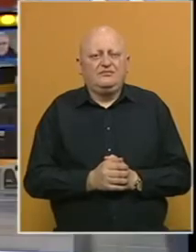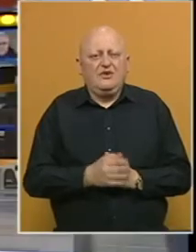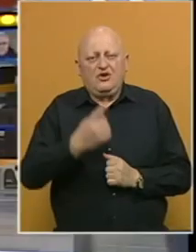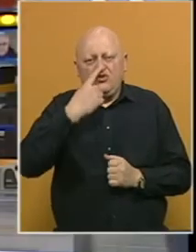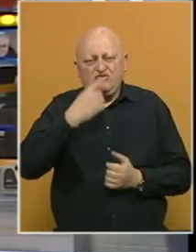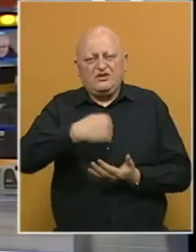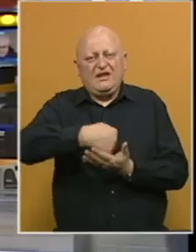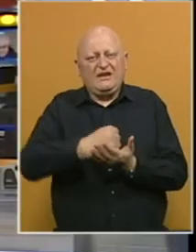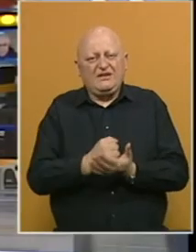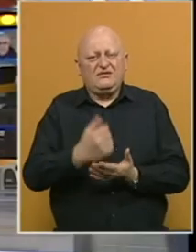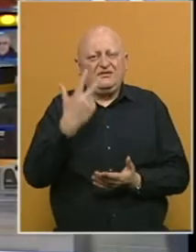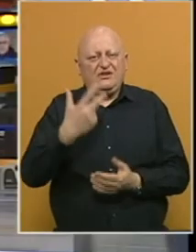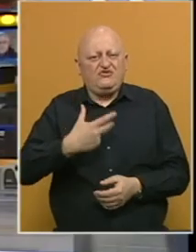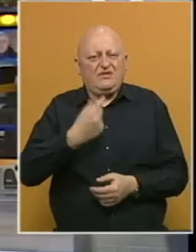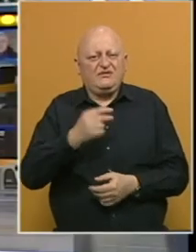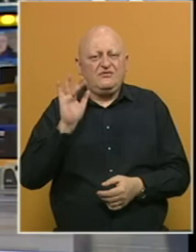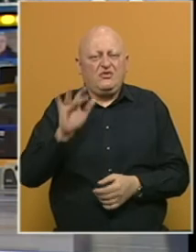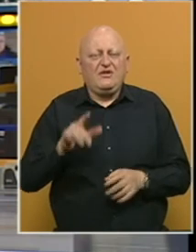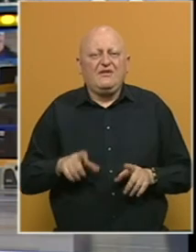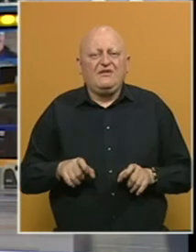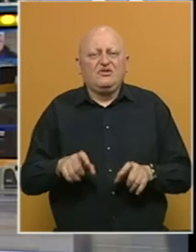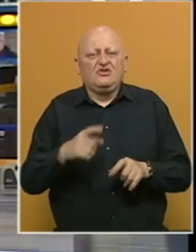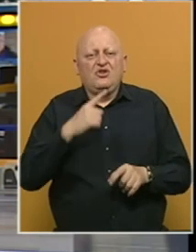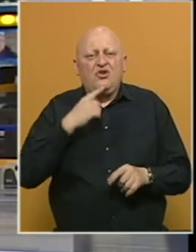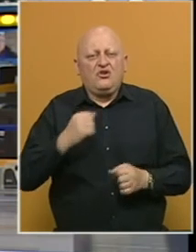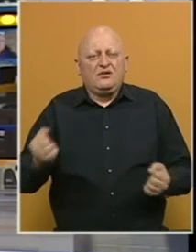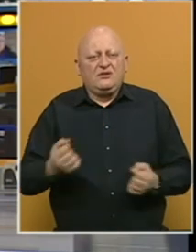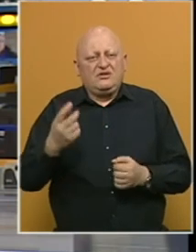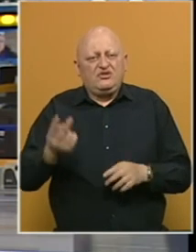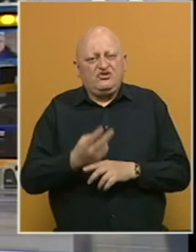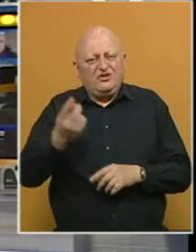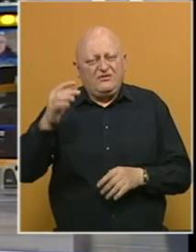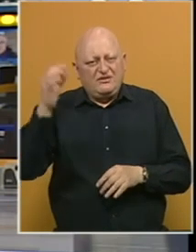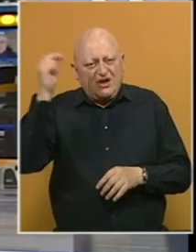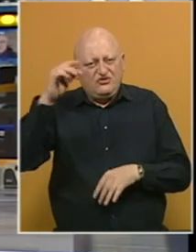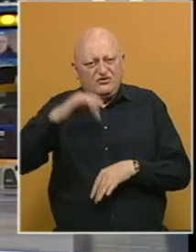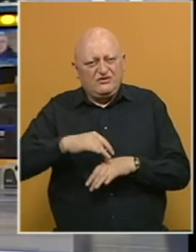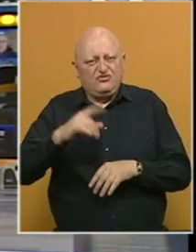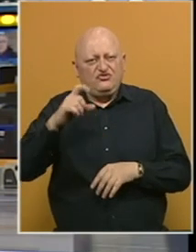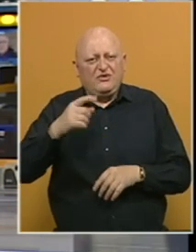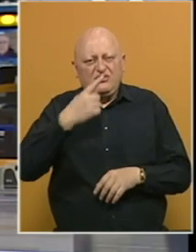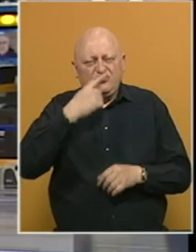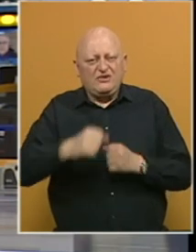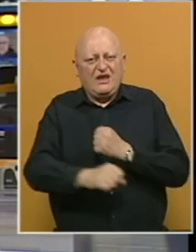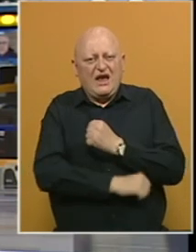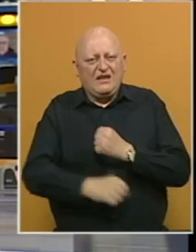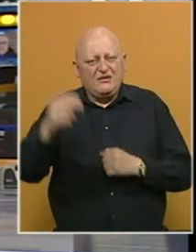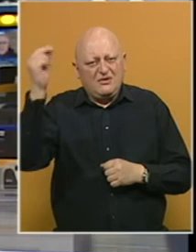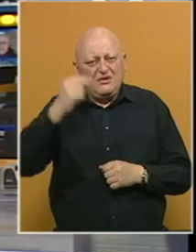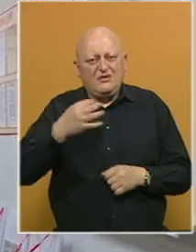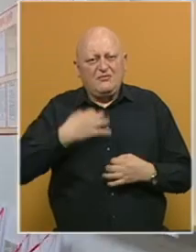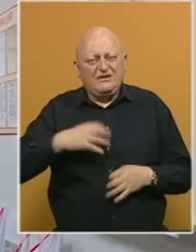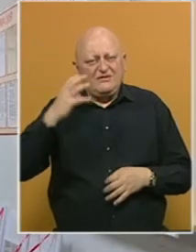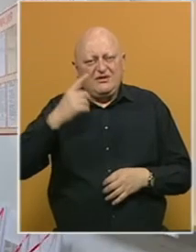Rusija je registrovala treću vakcinu protiv koronavirusa, koju je razvio državni naučni centar Čumakov Ruske akademije nauka. Premijer